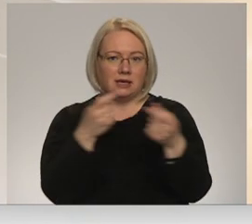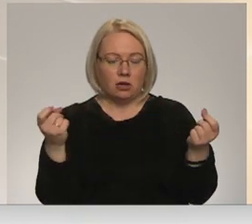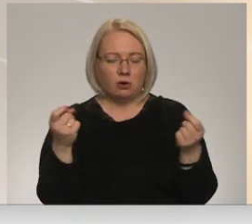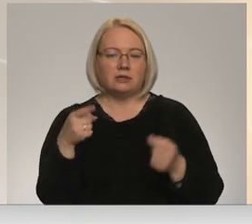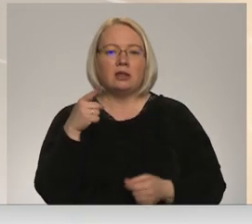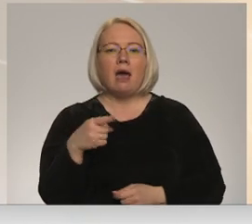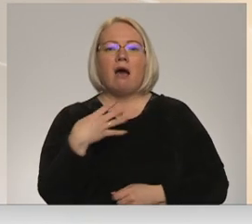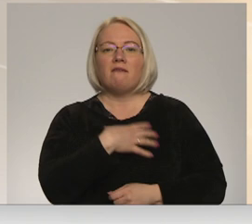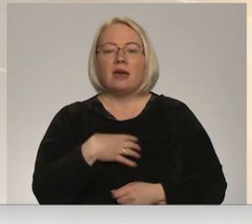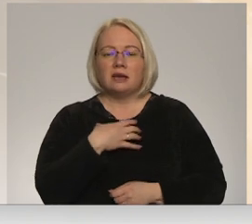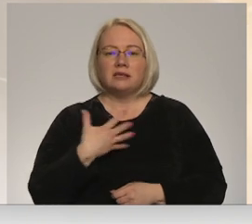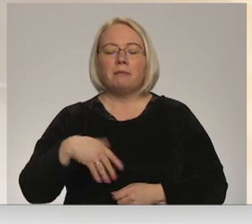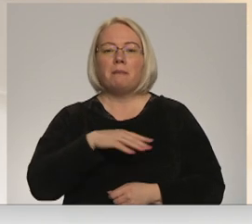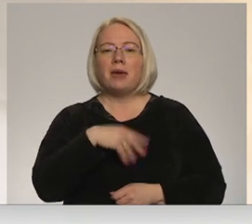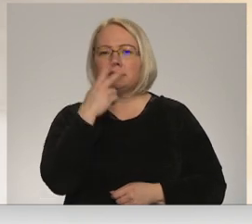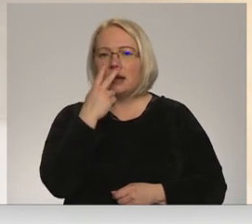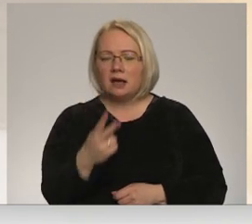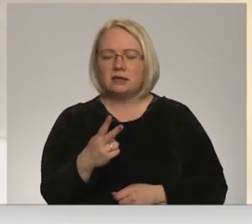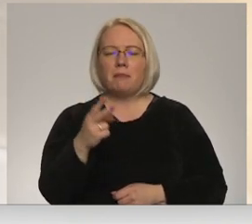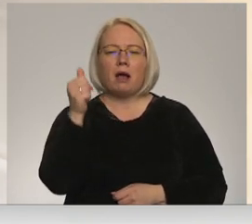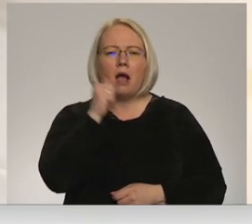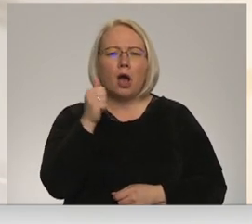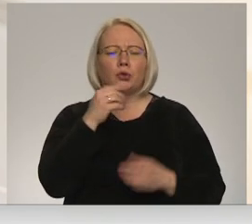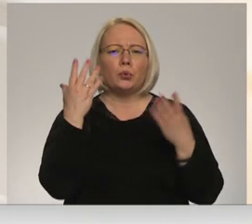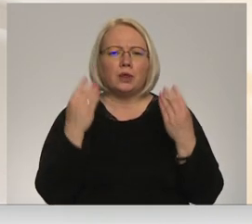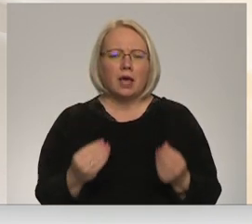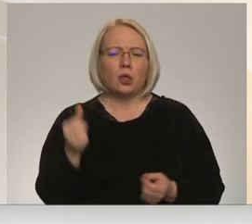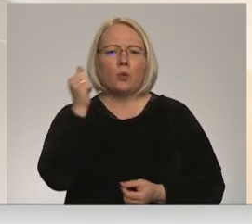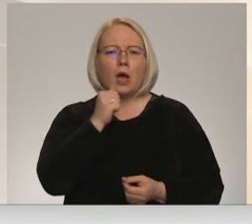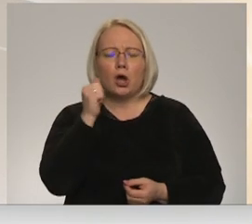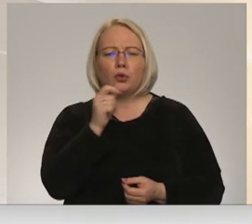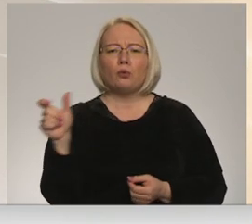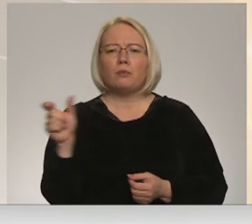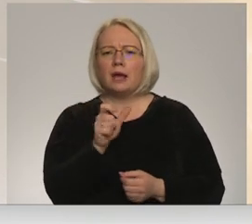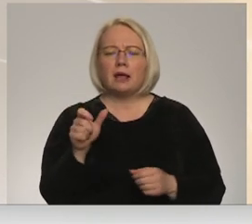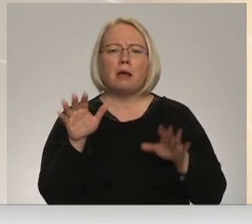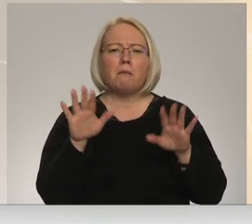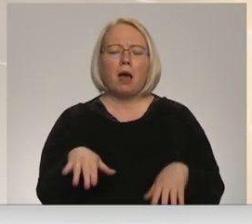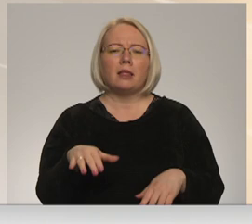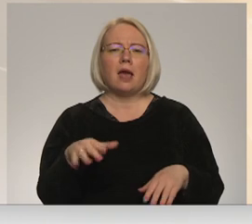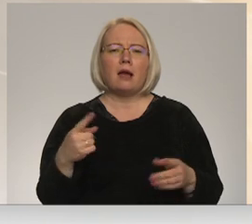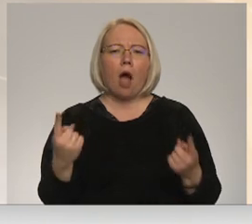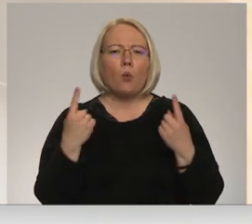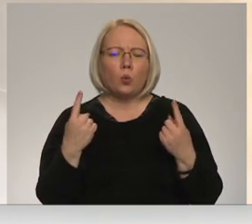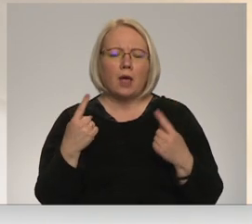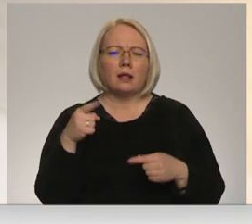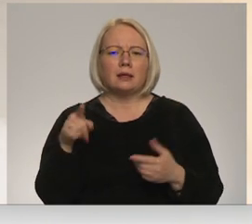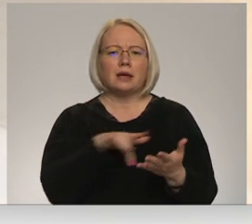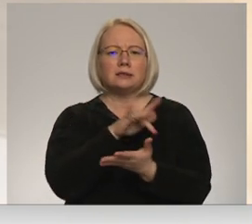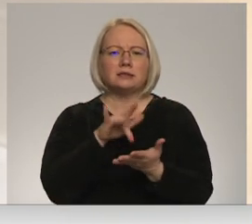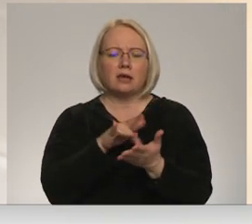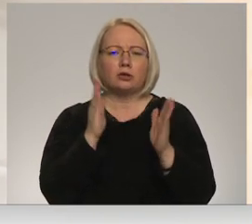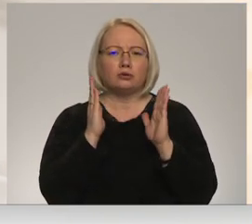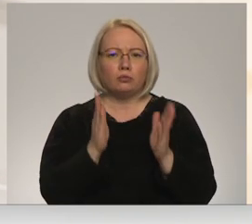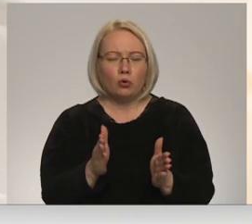tā vajadzība mēs redzam, ka ar katru dienu, ar katru brīdi kļūst arvien akūtā, ka tam, lai tāds centrs būtu.